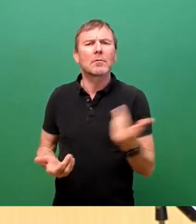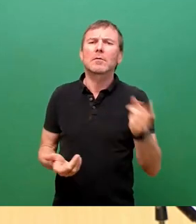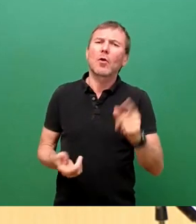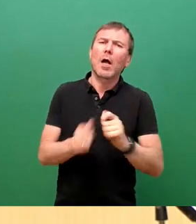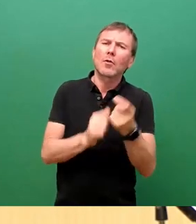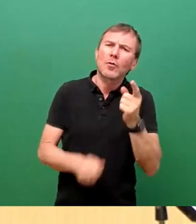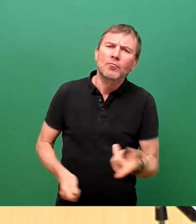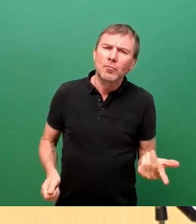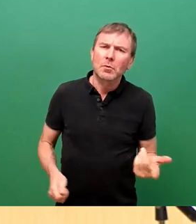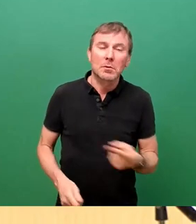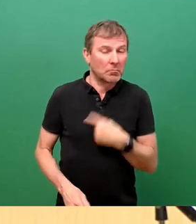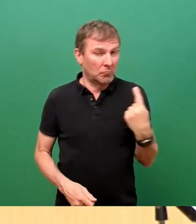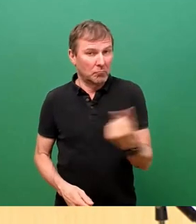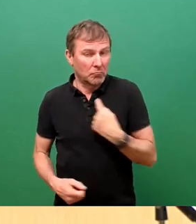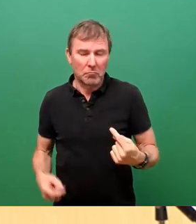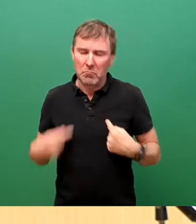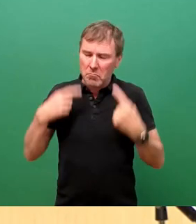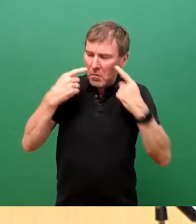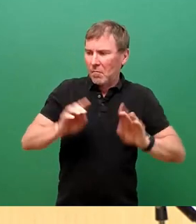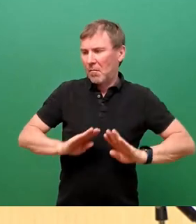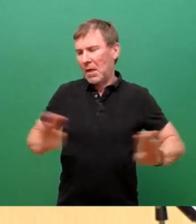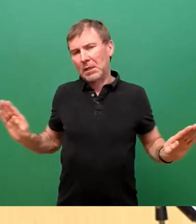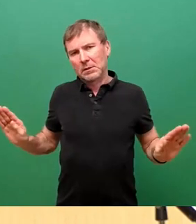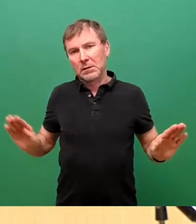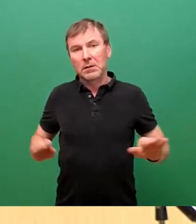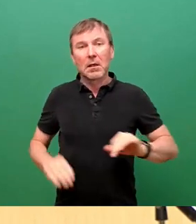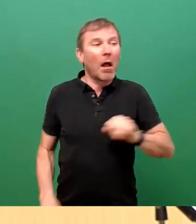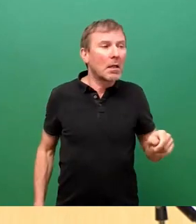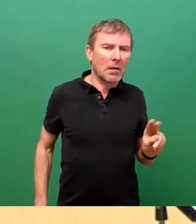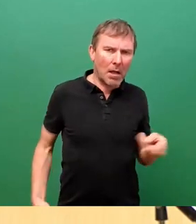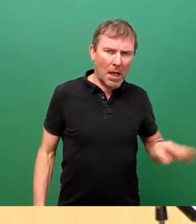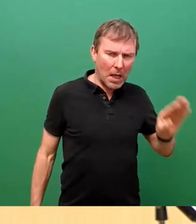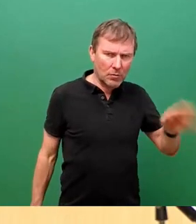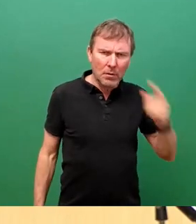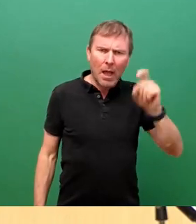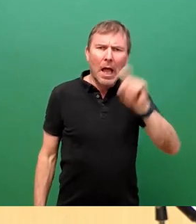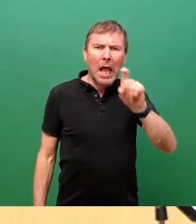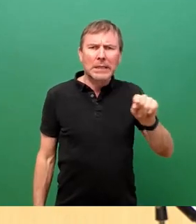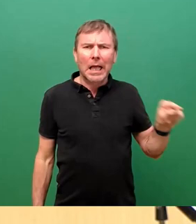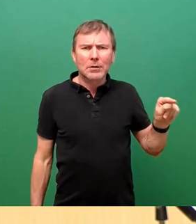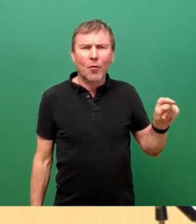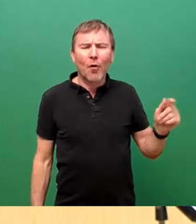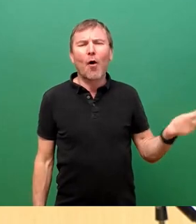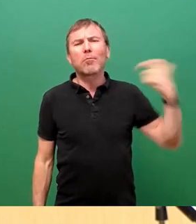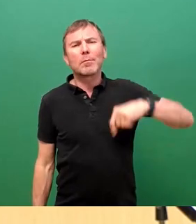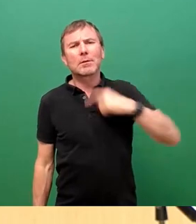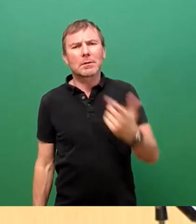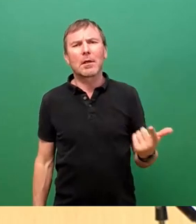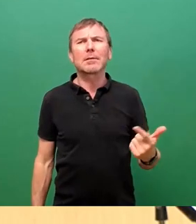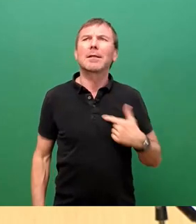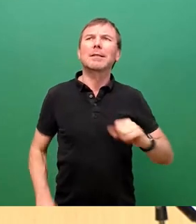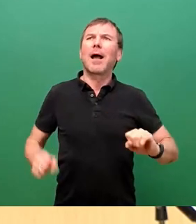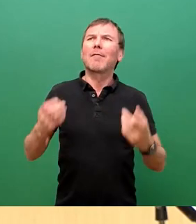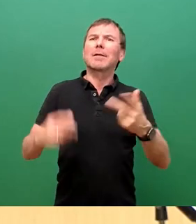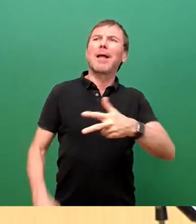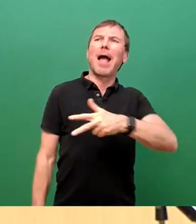das kann hier und heute niemand wissen, auch nicht die Linke. Herr Zastrow hat hier mal über mich gesagt, ich sei so erfrischend ehrlich und das will